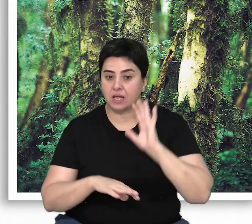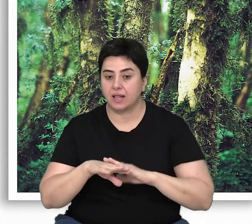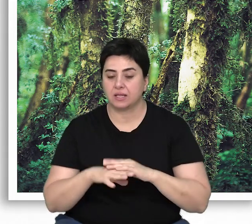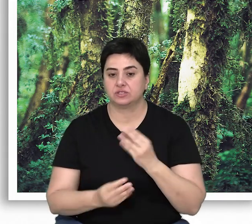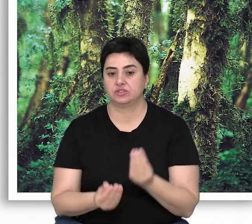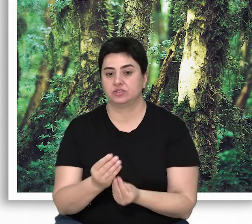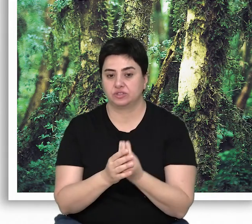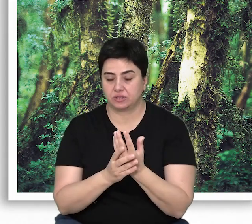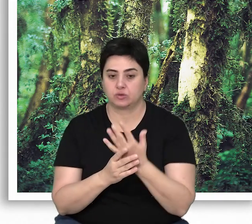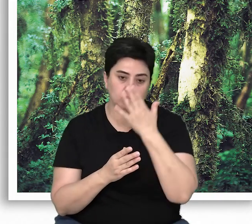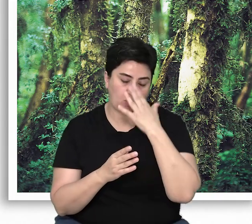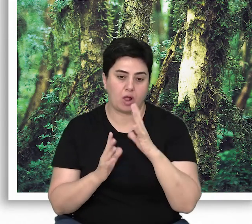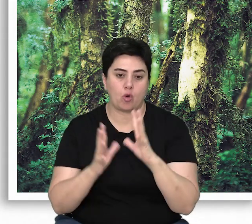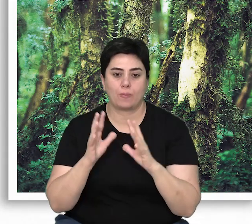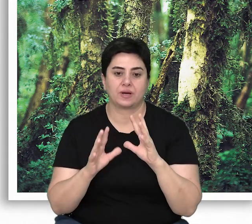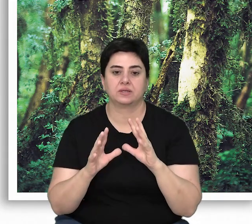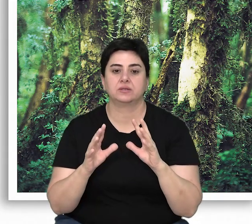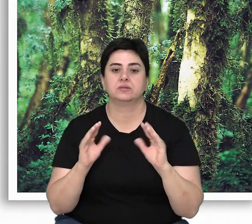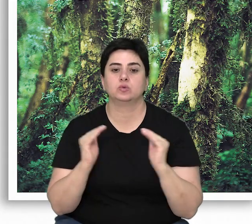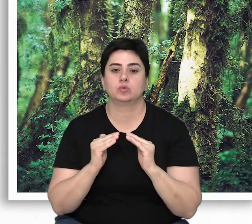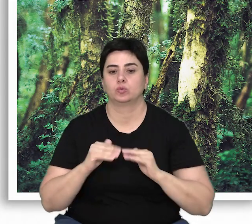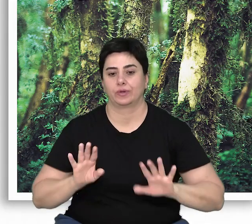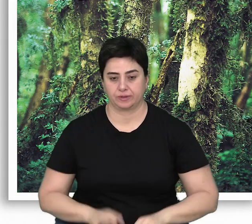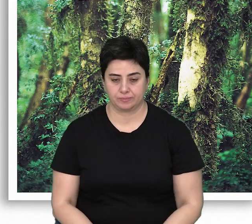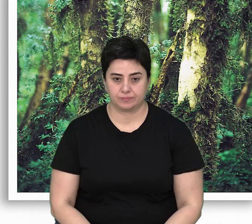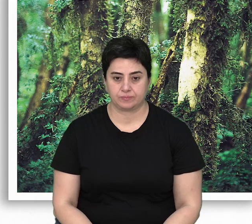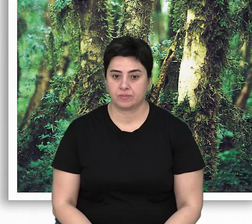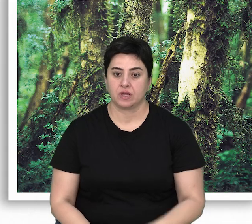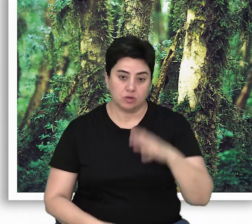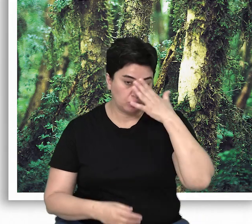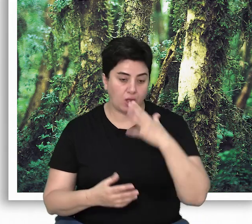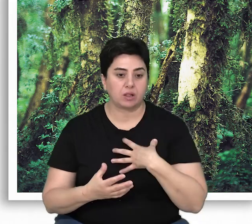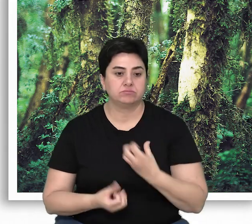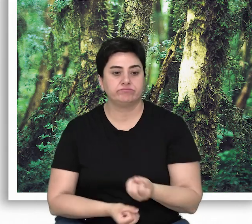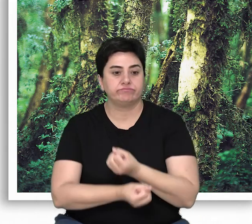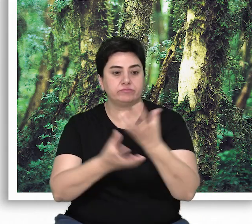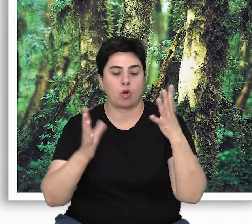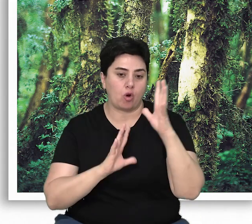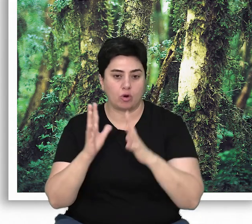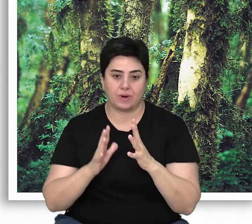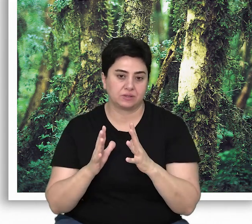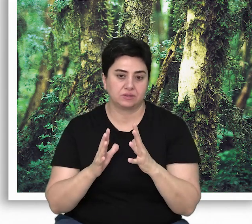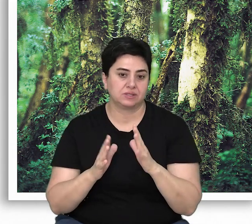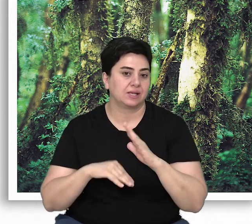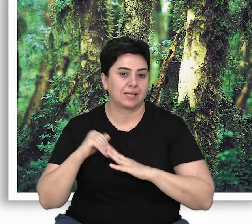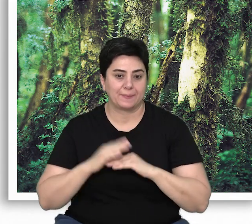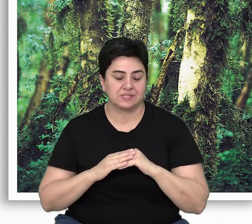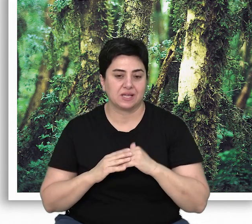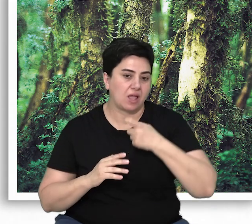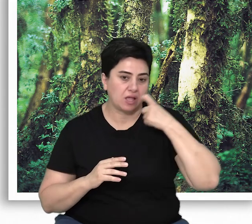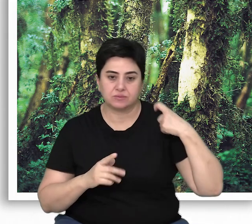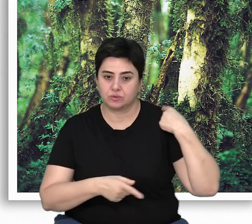insan eliyle oluşturulduğundan doğal ormanlar içinde yer almamakta. Doğal yolu oluşmuş ormanların büyük bir kısmının